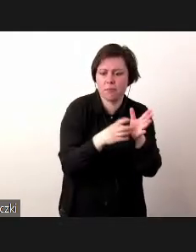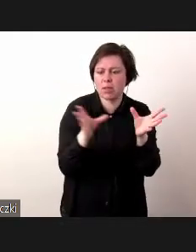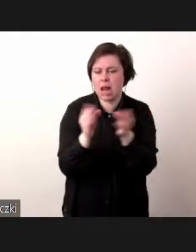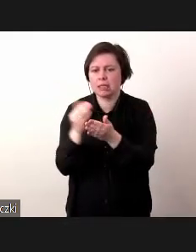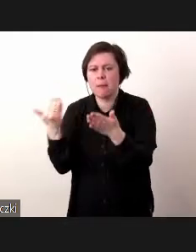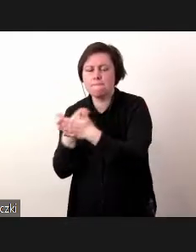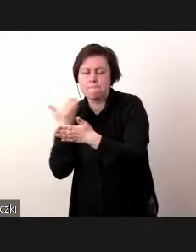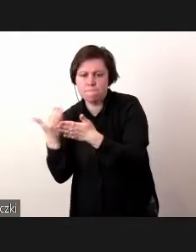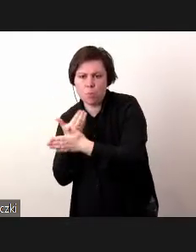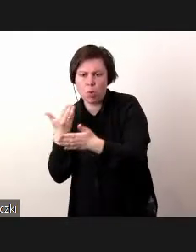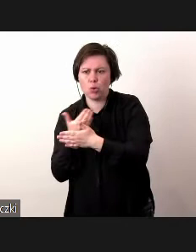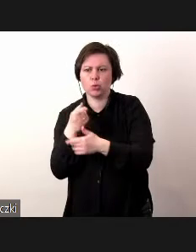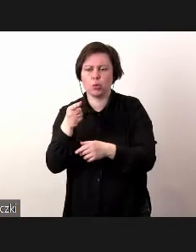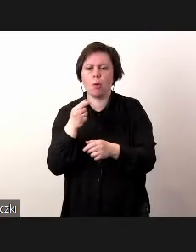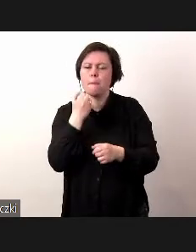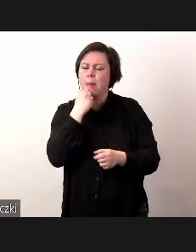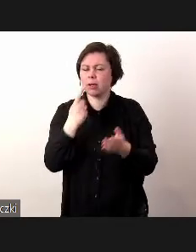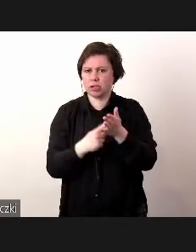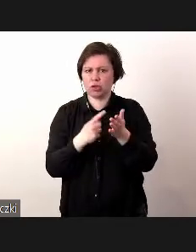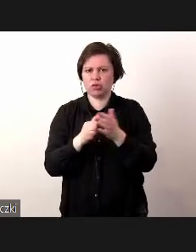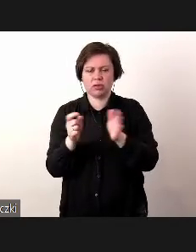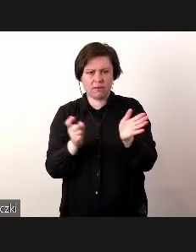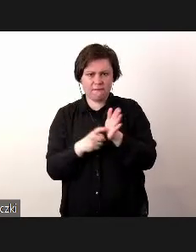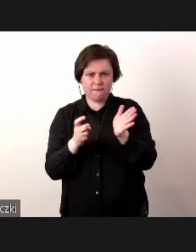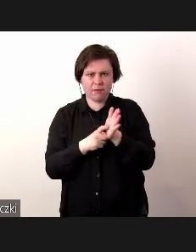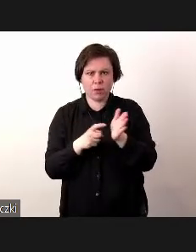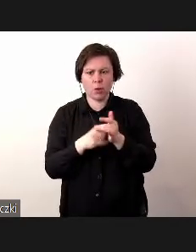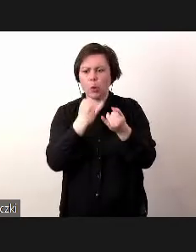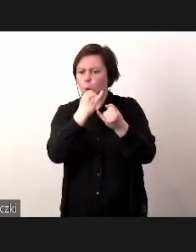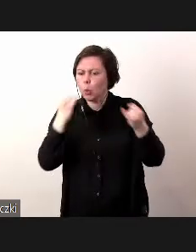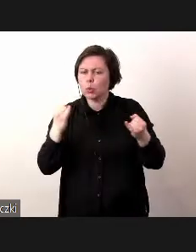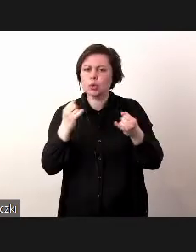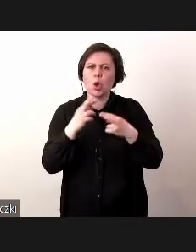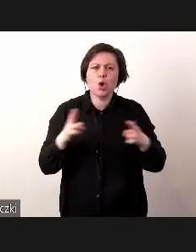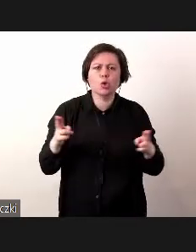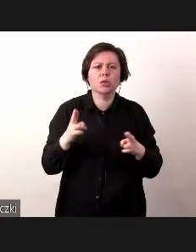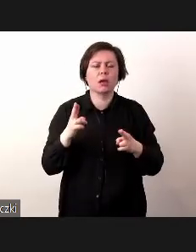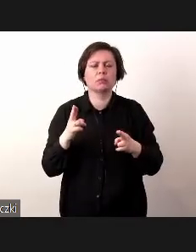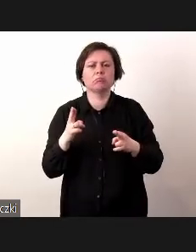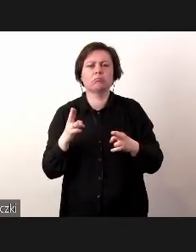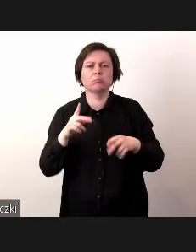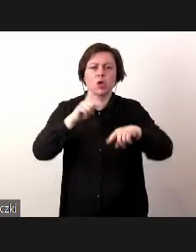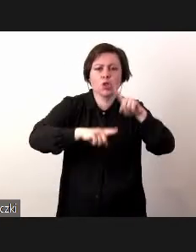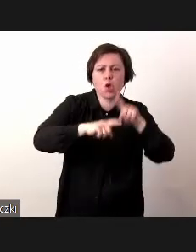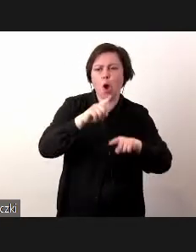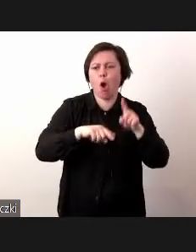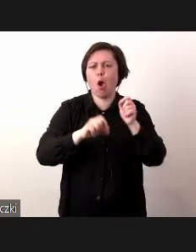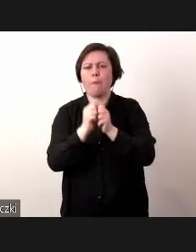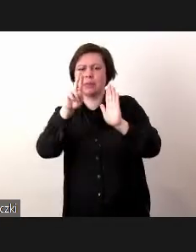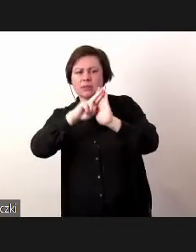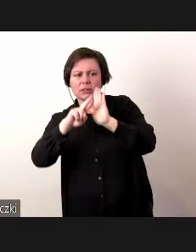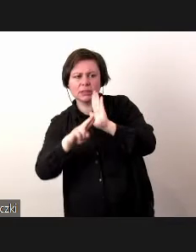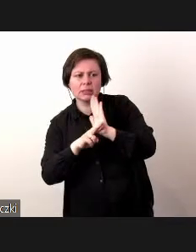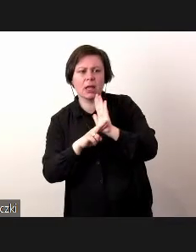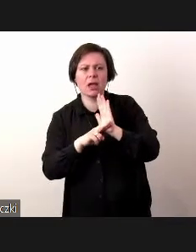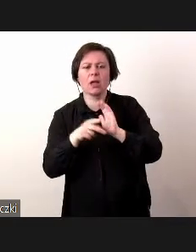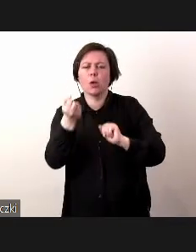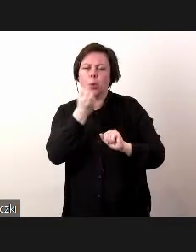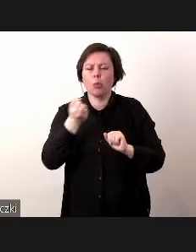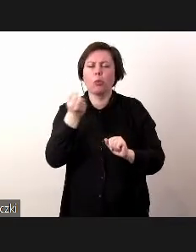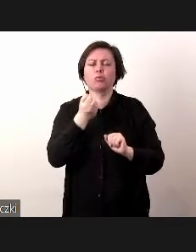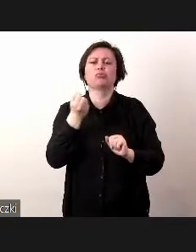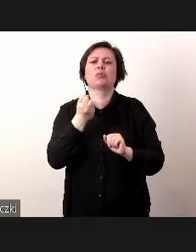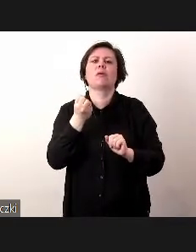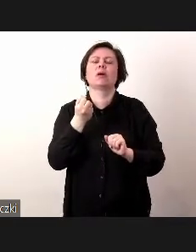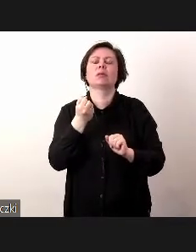modelami, co też bardzo często jest wymagane przez różnego rodzaju normy czy standardy stosowane w